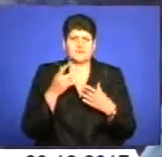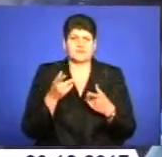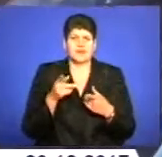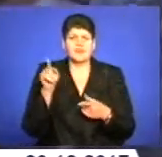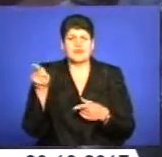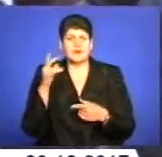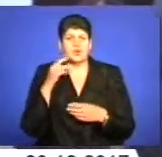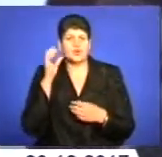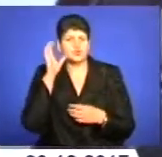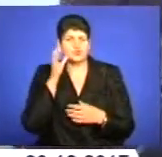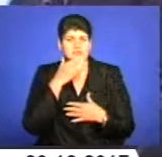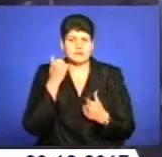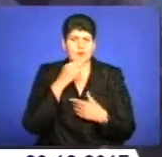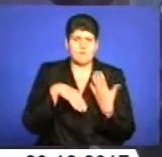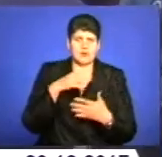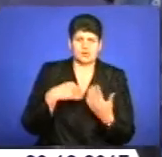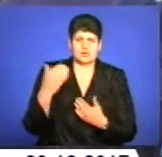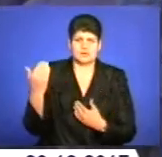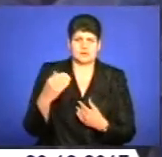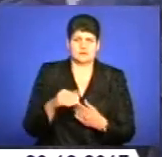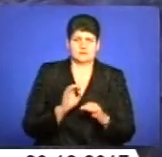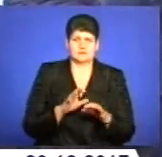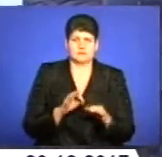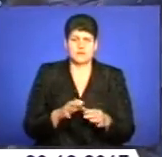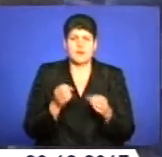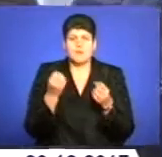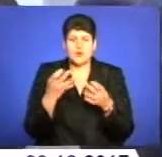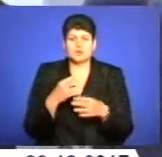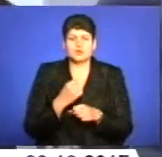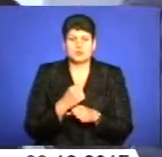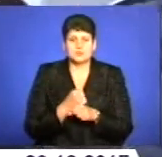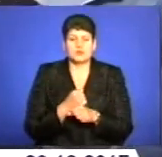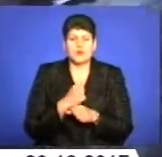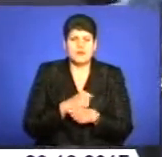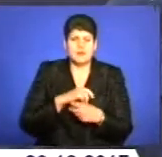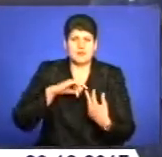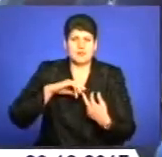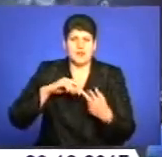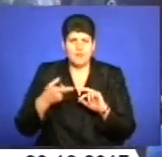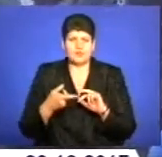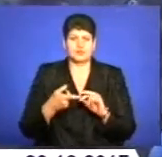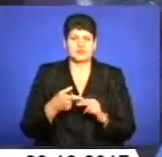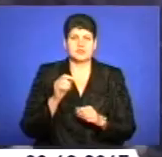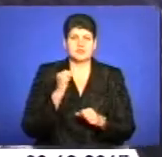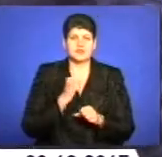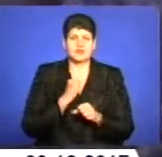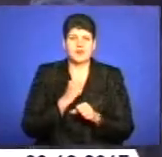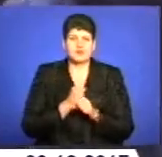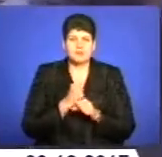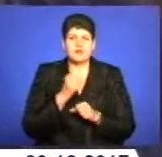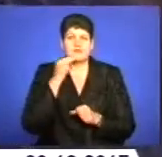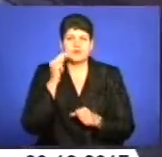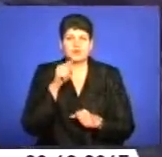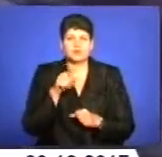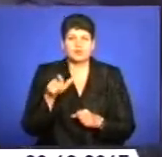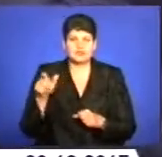не слухає, або перекручує всі їхні свідчення. Просто зробили, зробили, роблять на обороз, що він нам ту людину, яку вбили. Нас буде ще